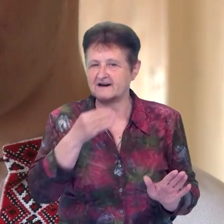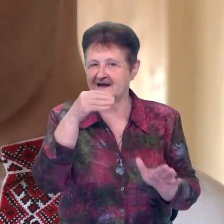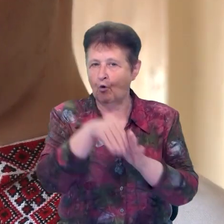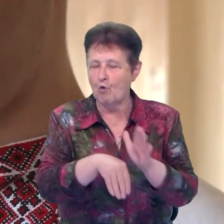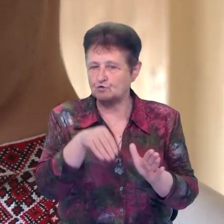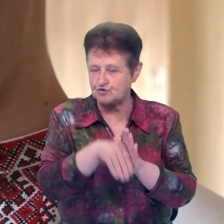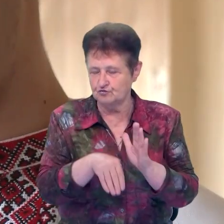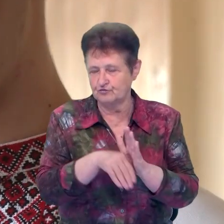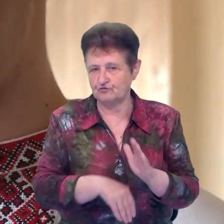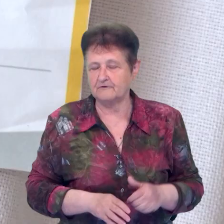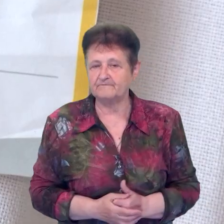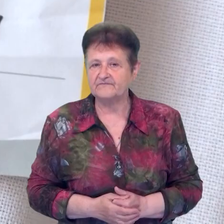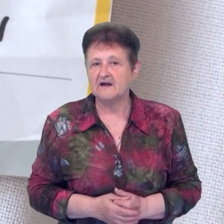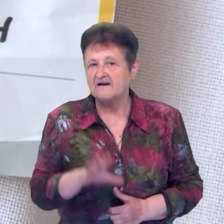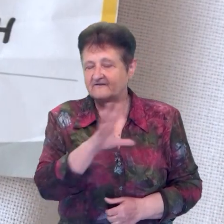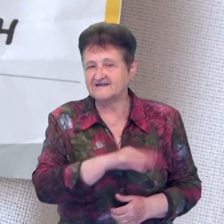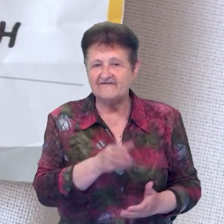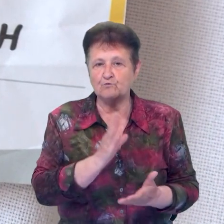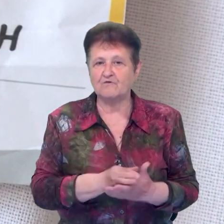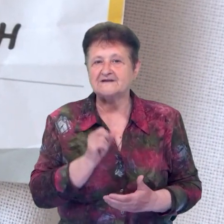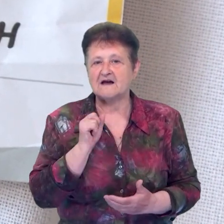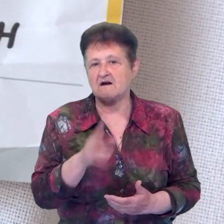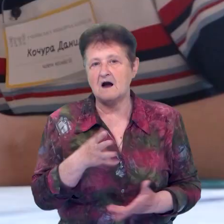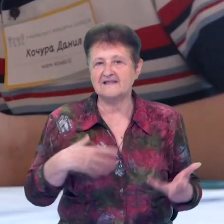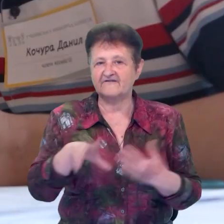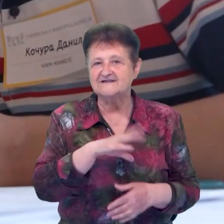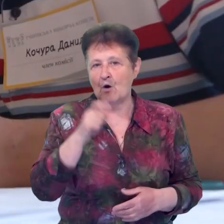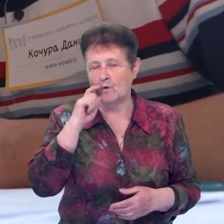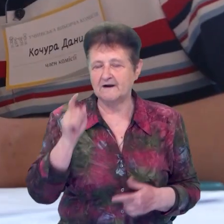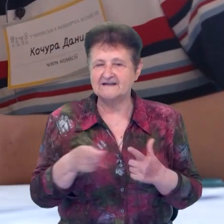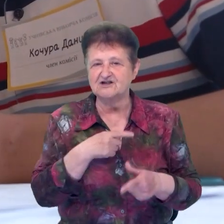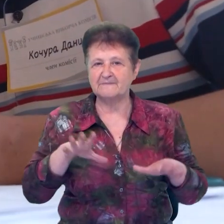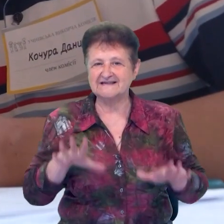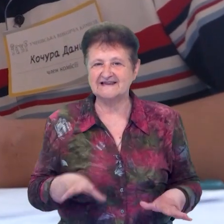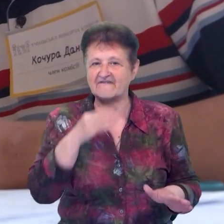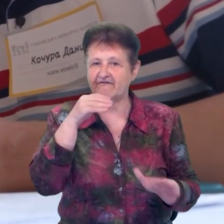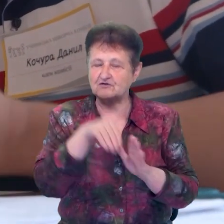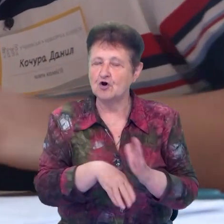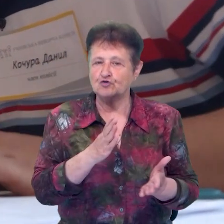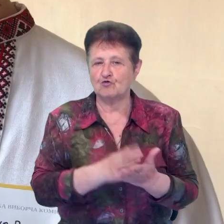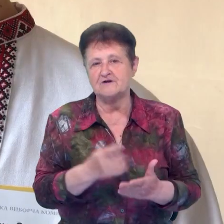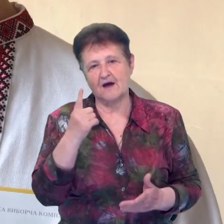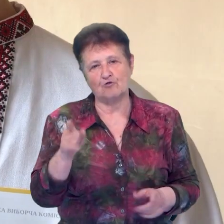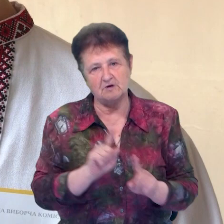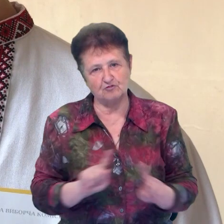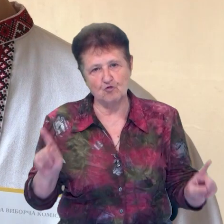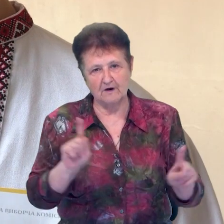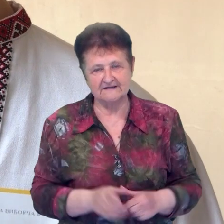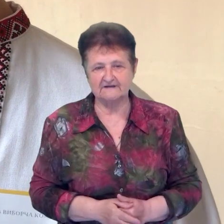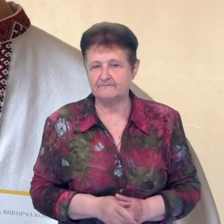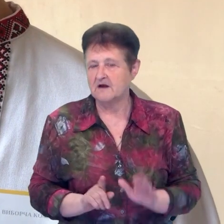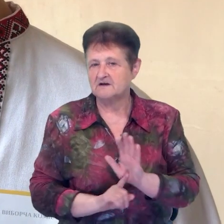виборчої комісії Роман Падалко. Все відбувається як на всеукраїнських чи місцевих виборах. Проте є один нюанс. Спочатку